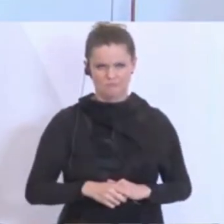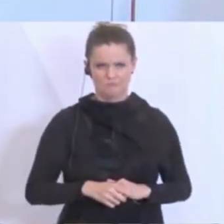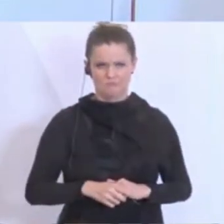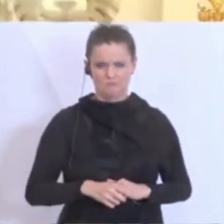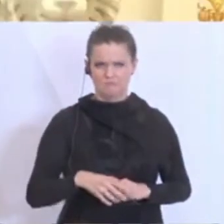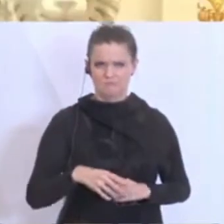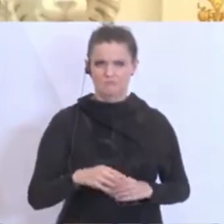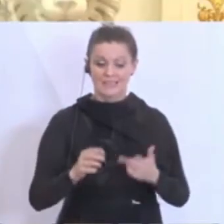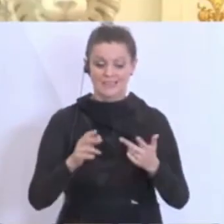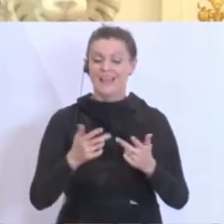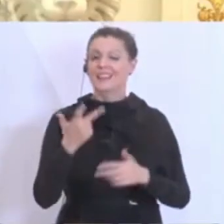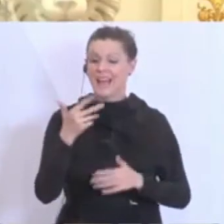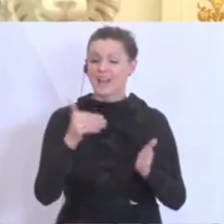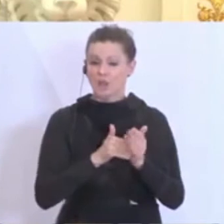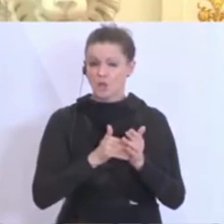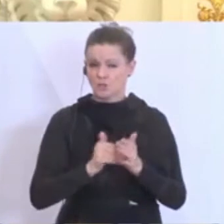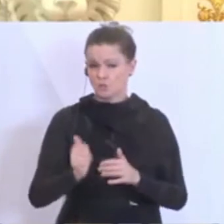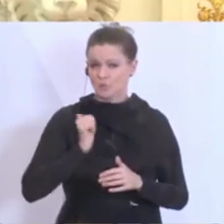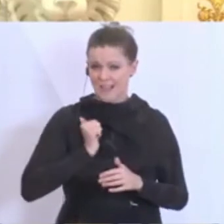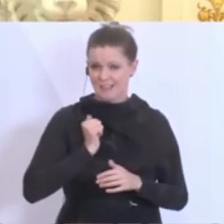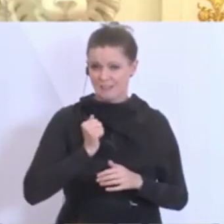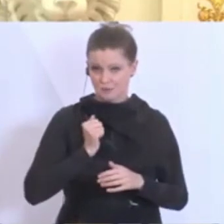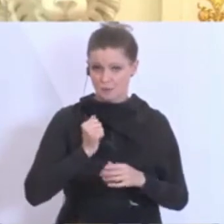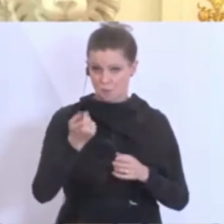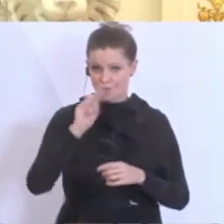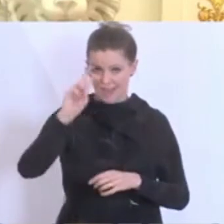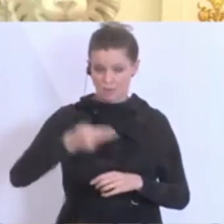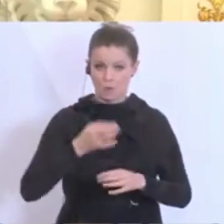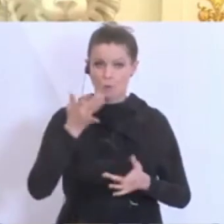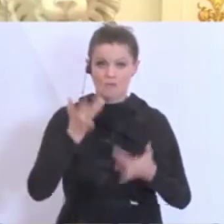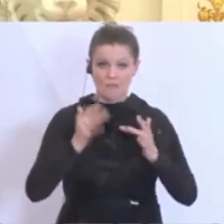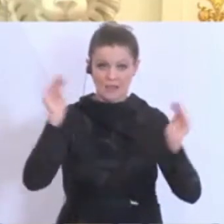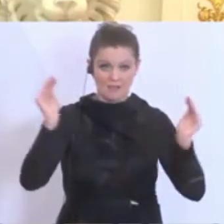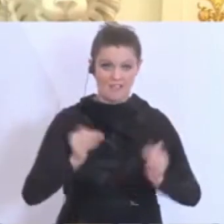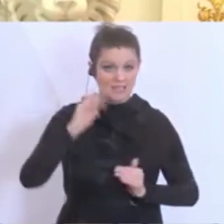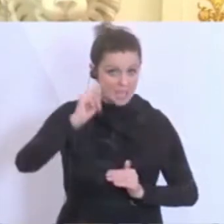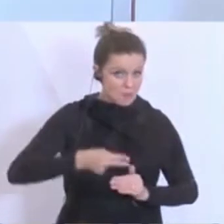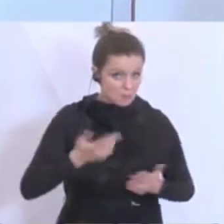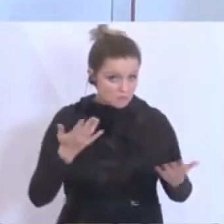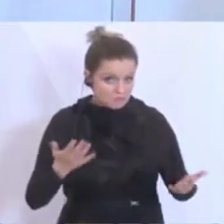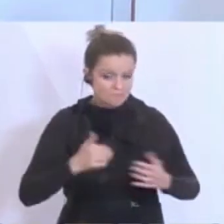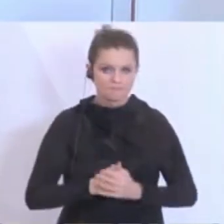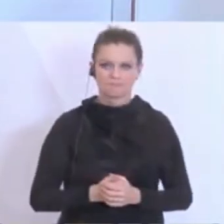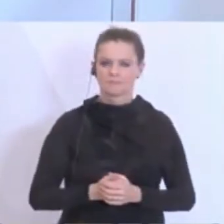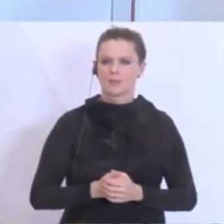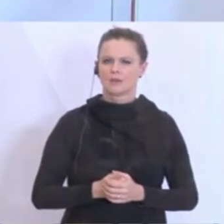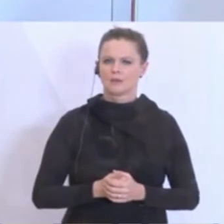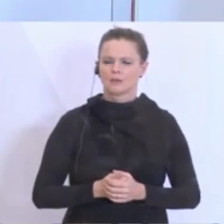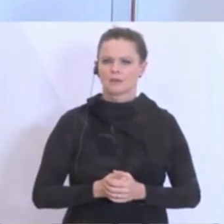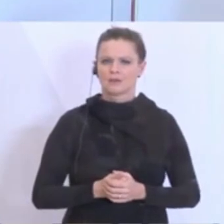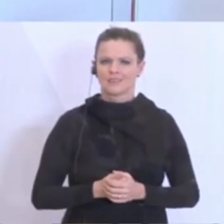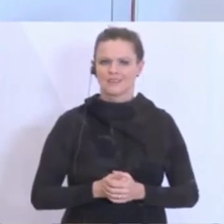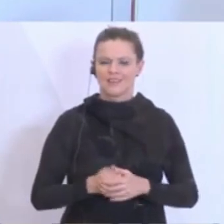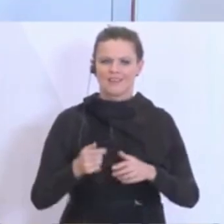3.000 Soldaten, ob das weiterhin, so bleibt, dass die einberufen werden oder dass das vielleicht verringert werden könnte, wenn sich die Lage noch weiter bessert. Vielleicht der Satz des Herrn